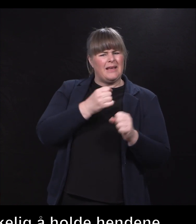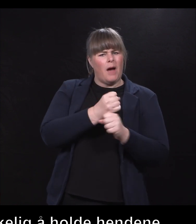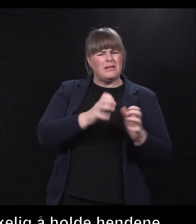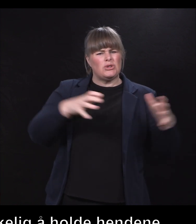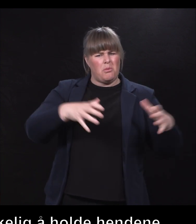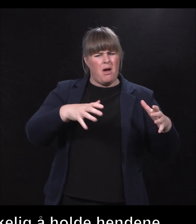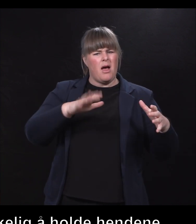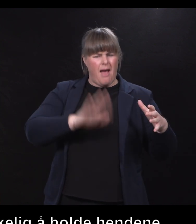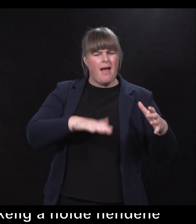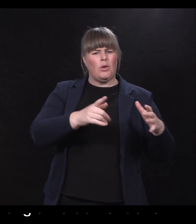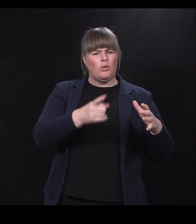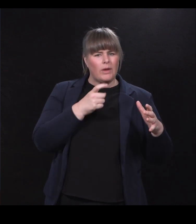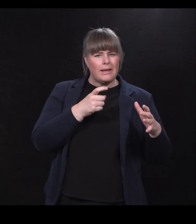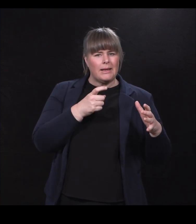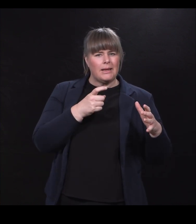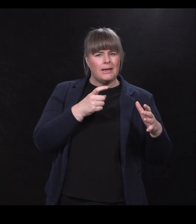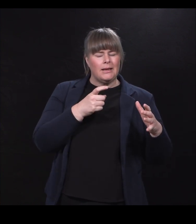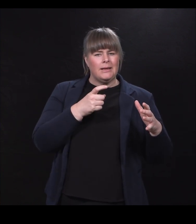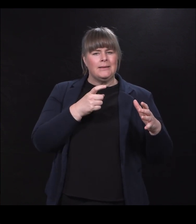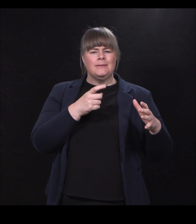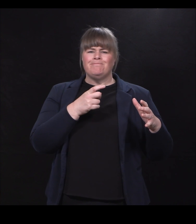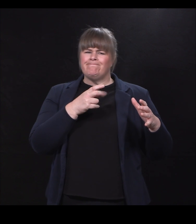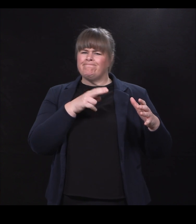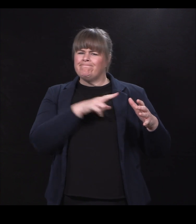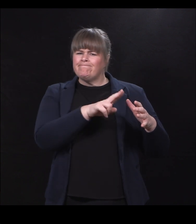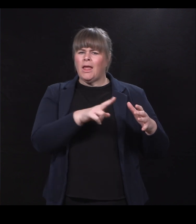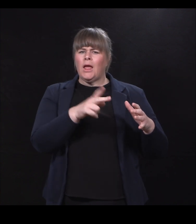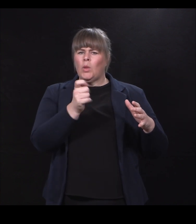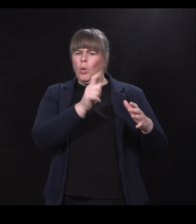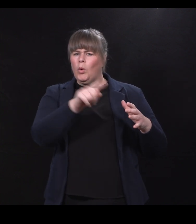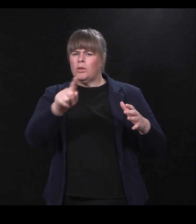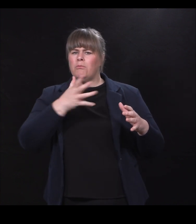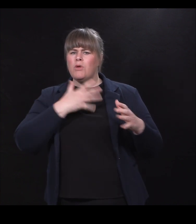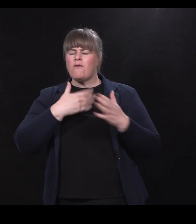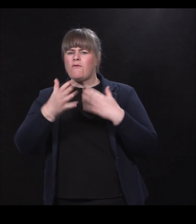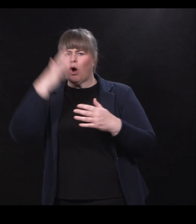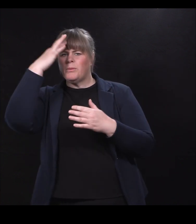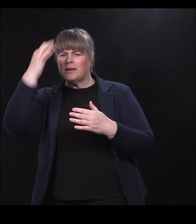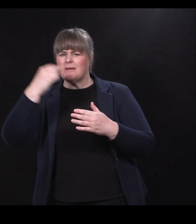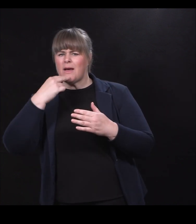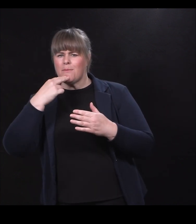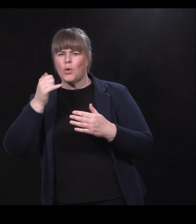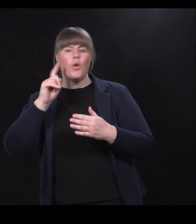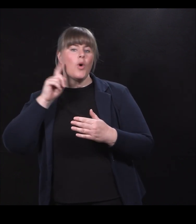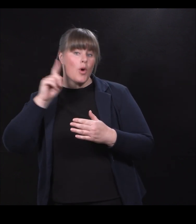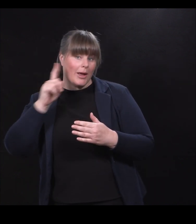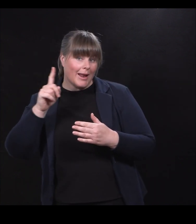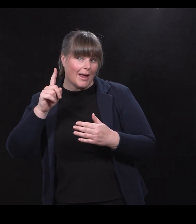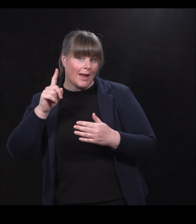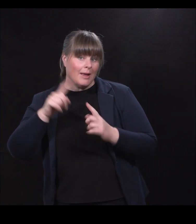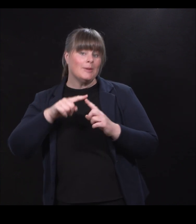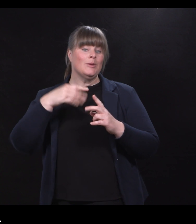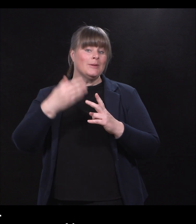noen tendenser. Det var blant annet at de som hadde mye fagkompetanse, det var hørende, som hadde fått tegnspråkkurs,